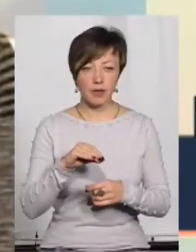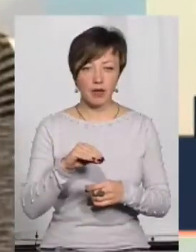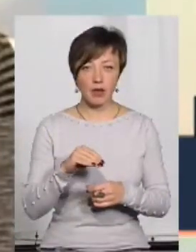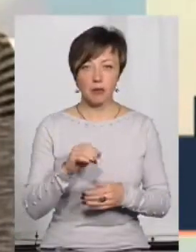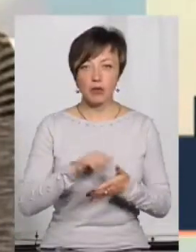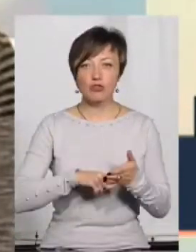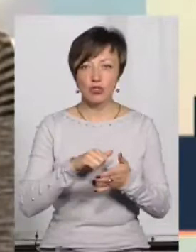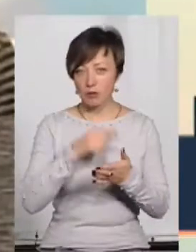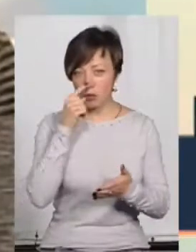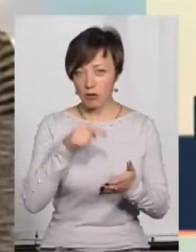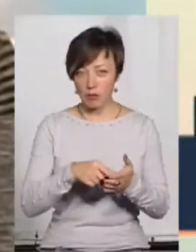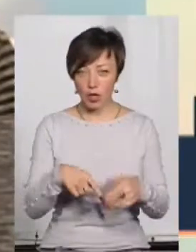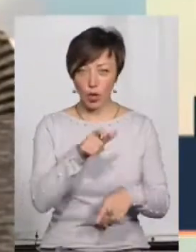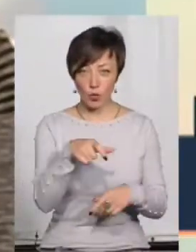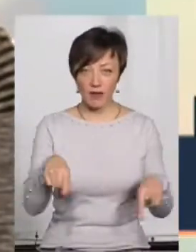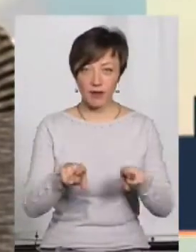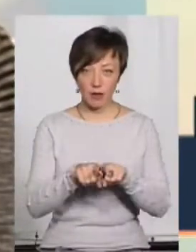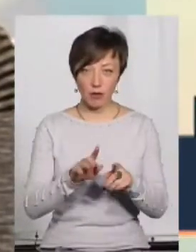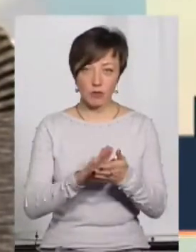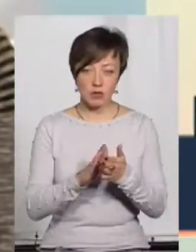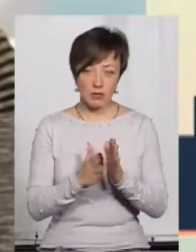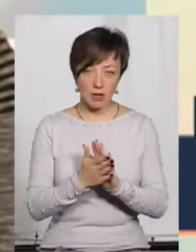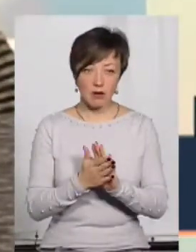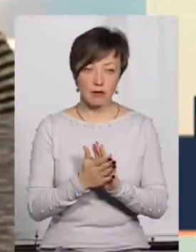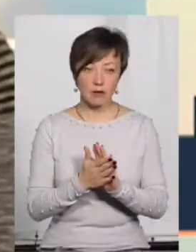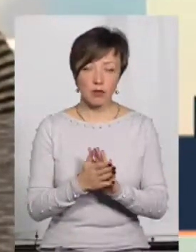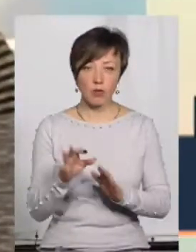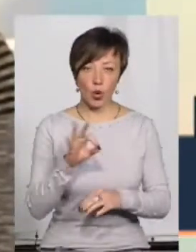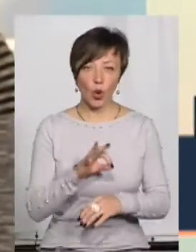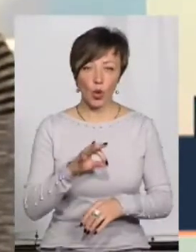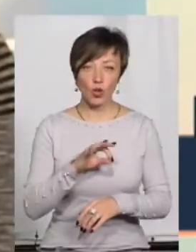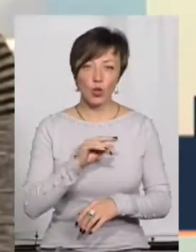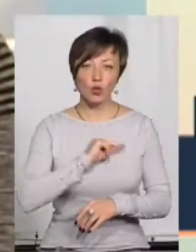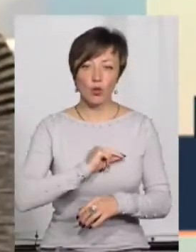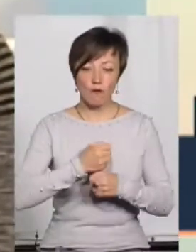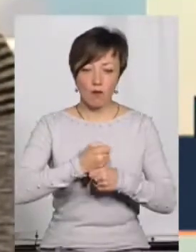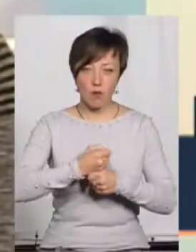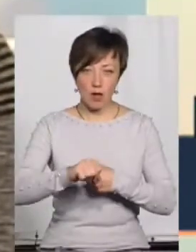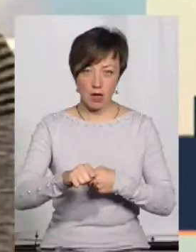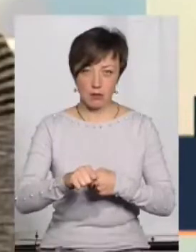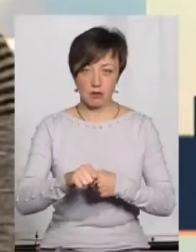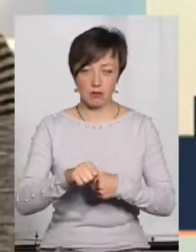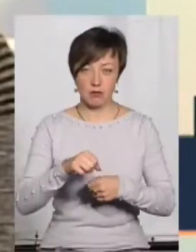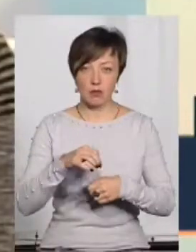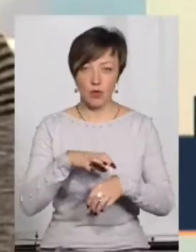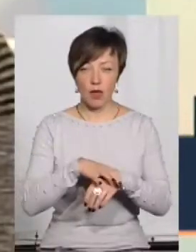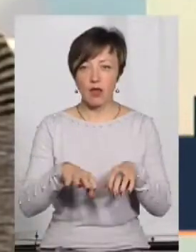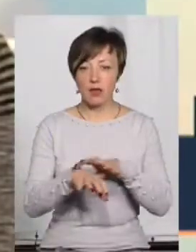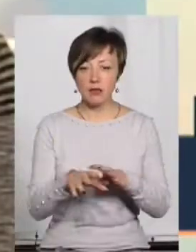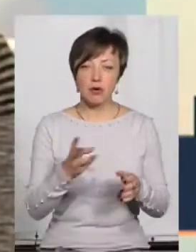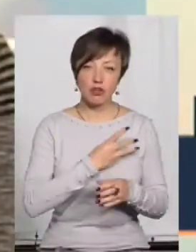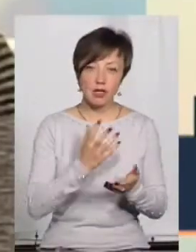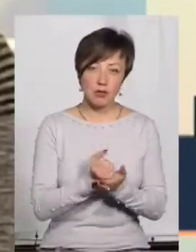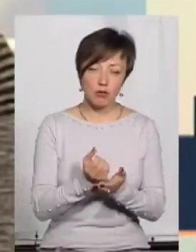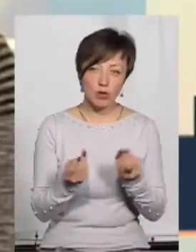спонукання, чому люди, ну, особливо, якщо ми говоримо сьогодні про трудову експлуатацію, це бажання заробити гроші,